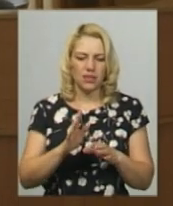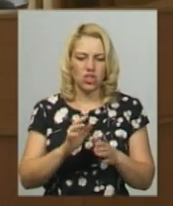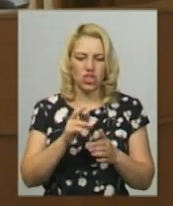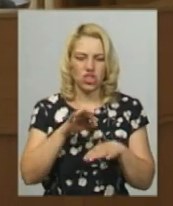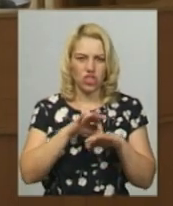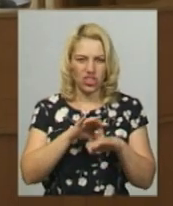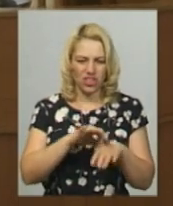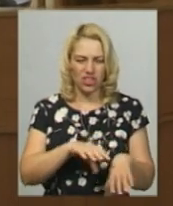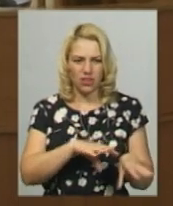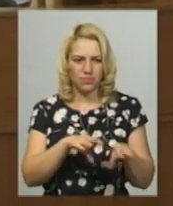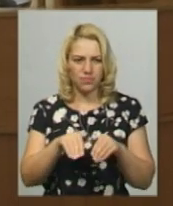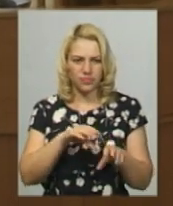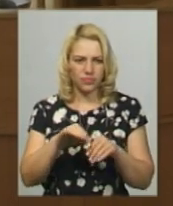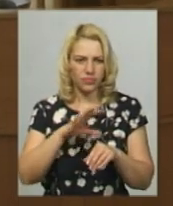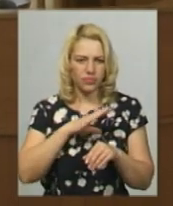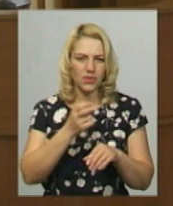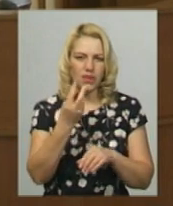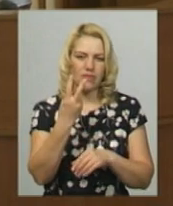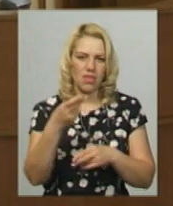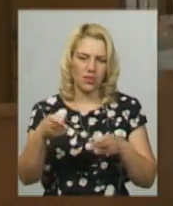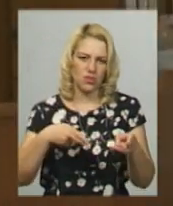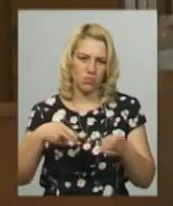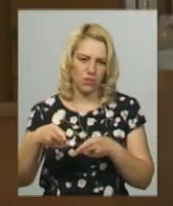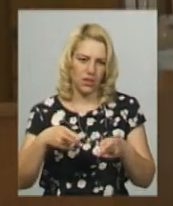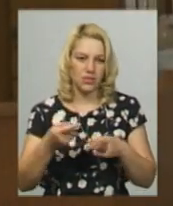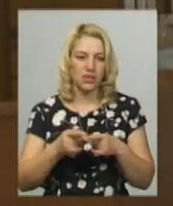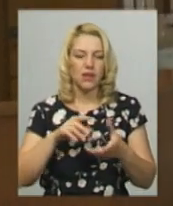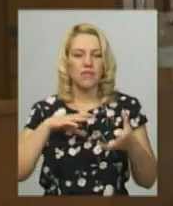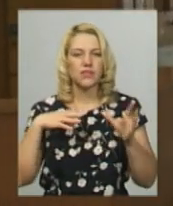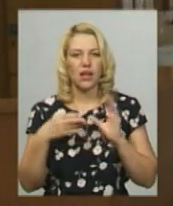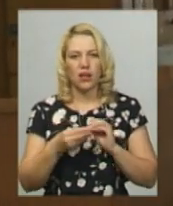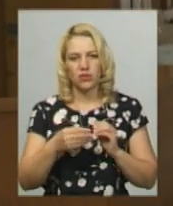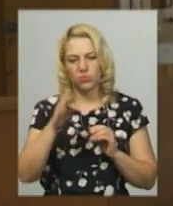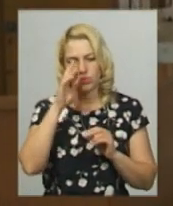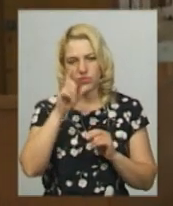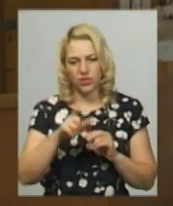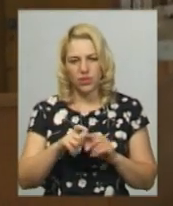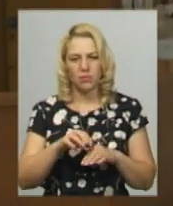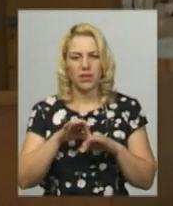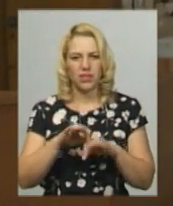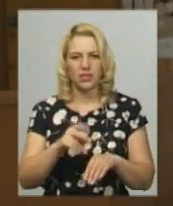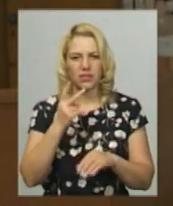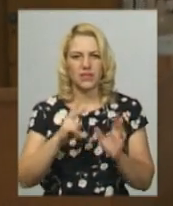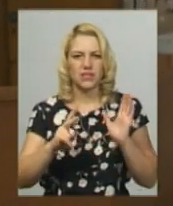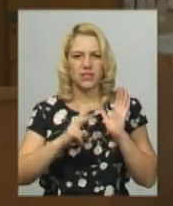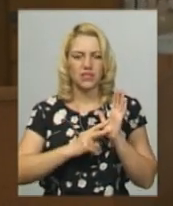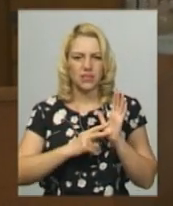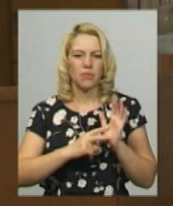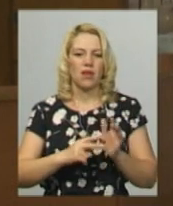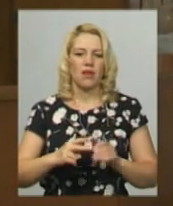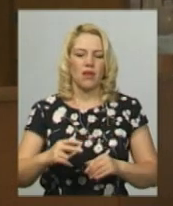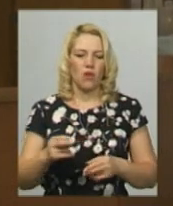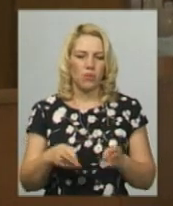шкіри і некректомії 12 операцій. Загальному він переніс 27 операцій і